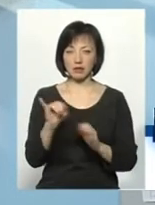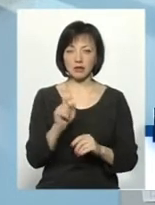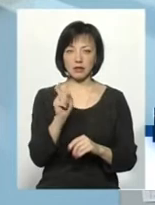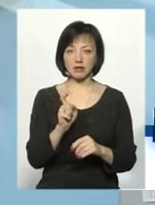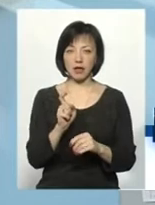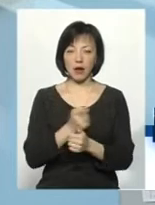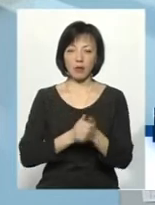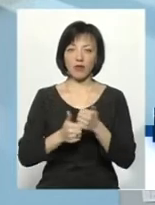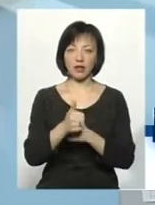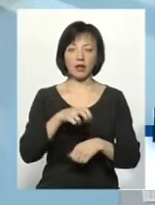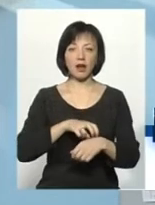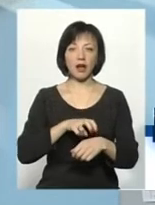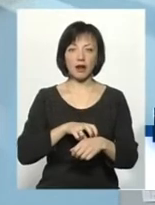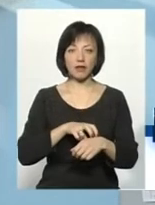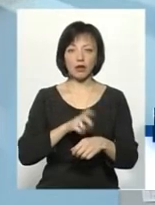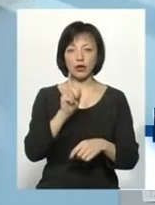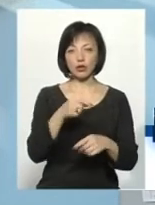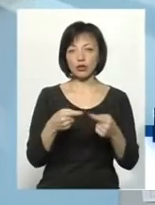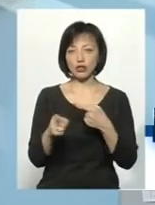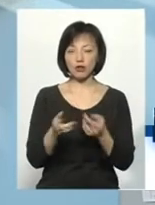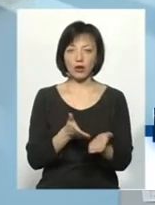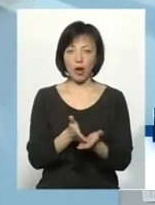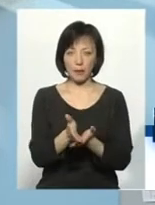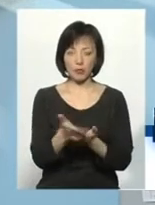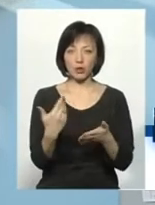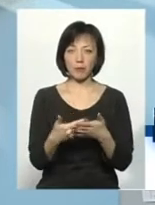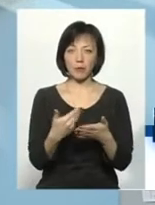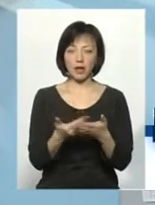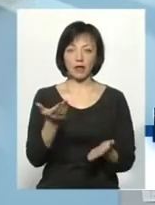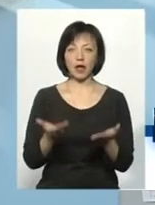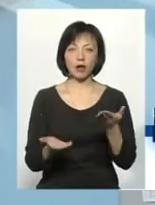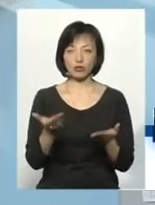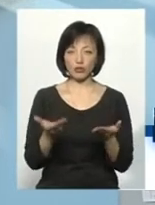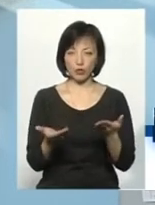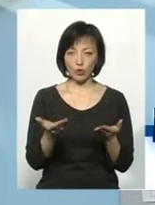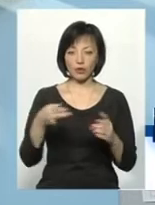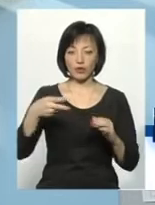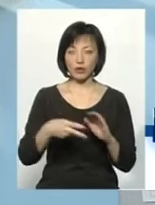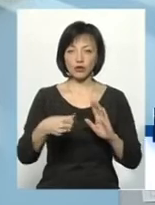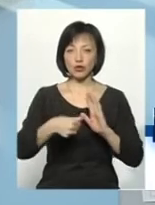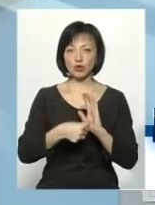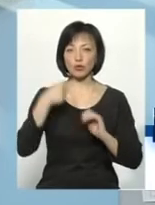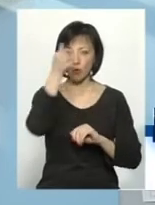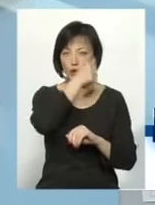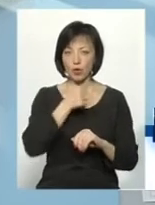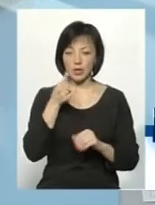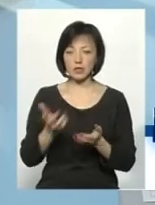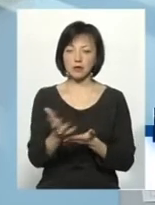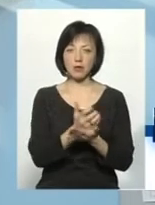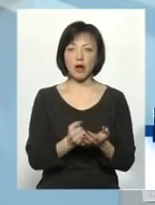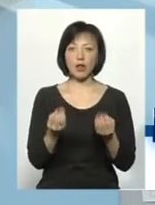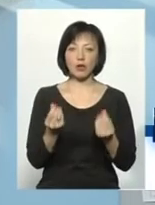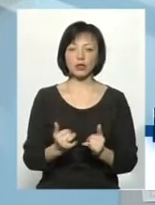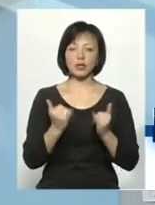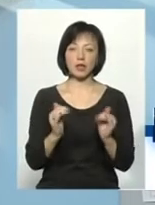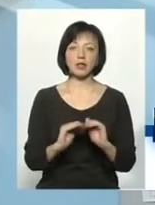провідних лікарів того чи іншого напрямку. Наприклад, якщо в 2006 році збирали кошти